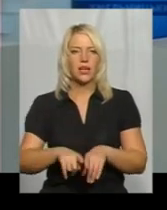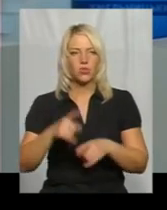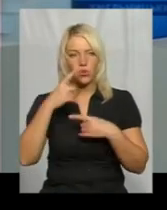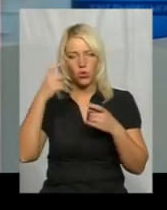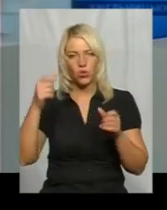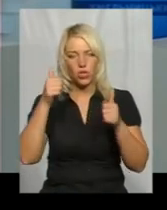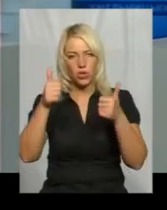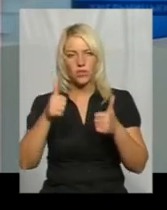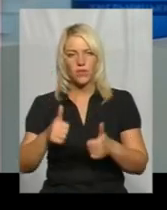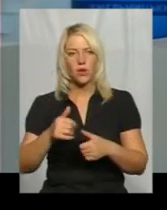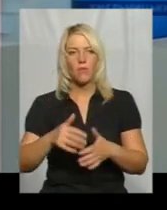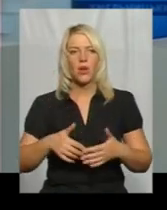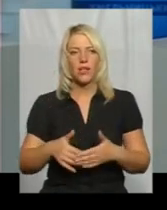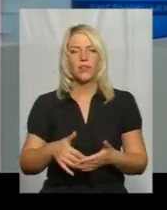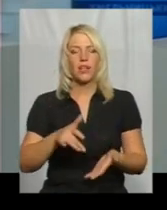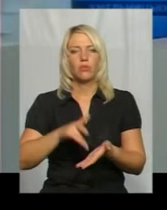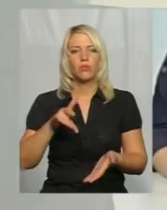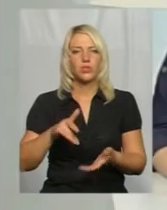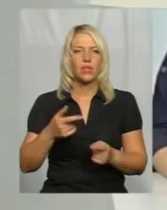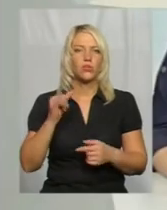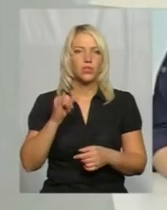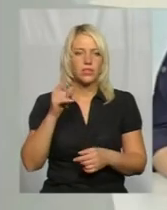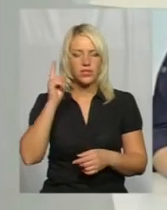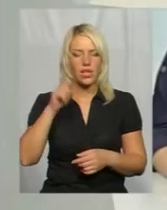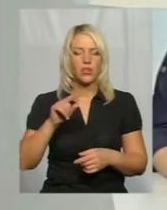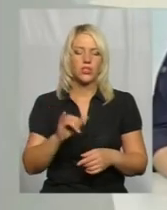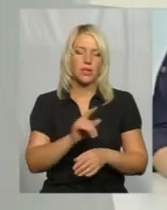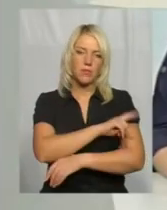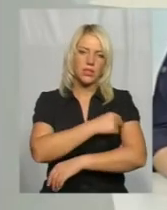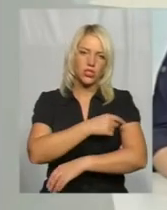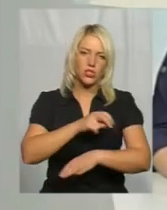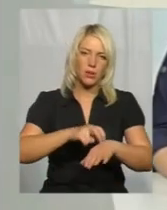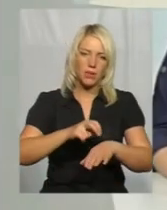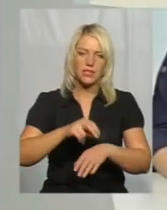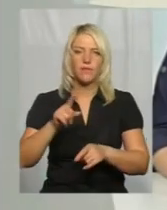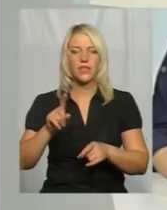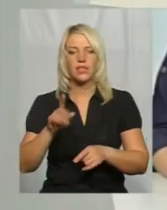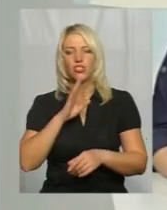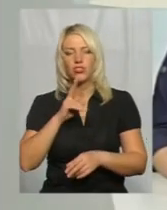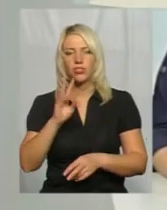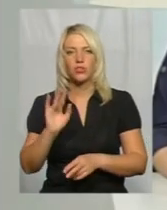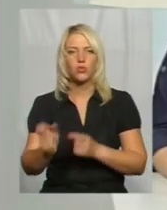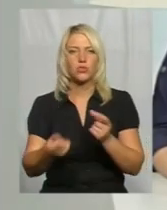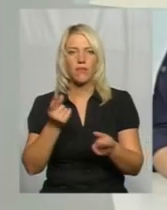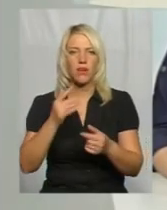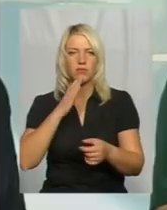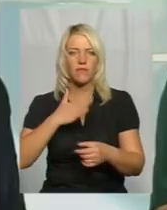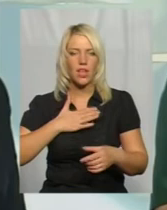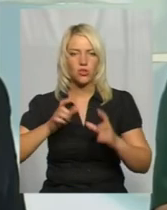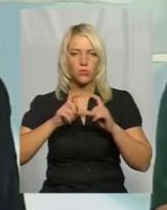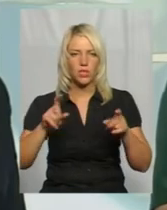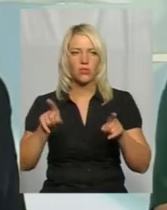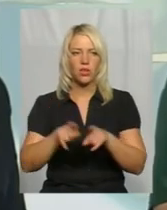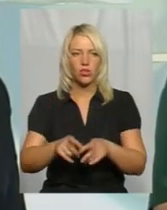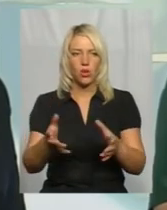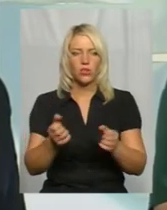розвішене в нас по перинатальному центру. І знають і медичні працівники, і, в принципі, жінки, які з'являються в нашому закладі, вони інформацію отримують